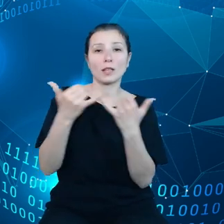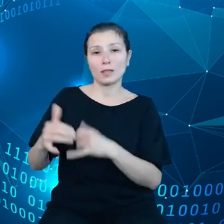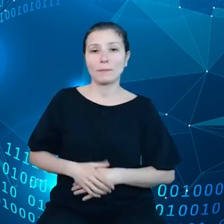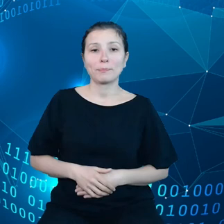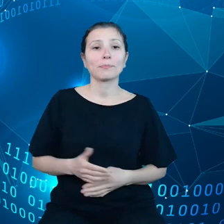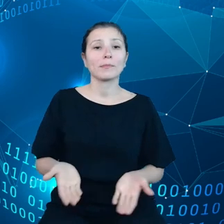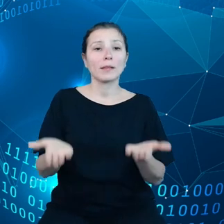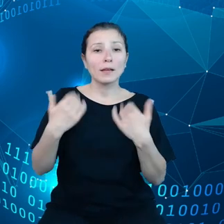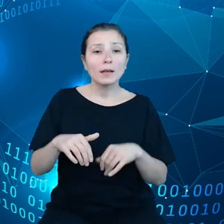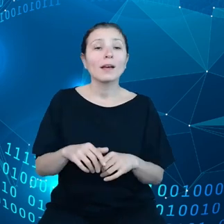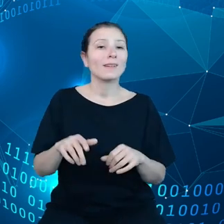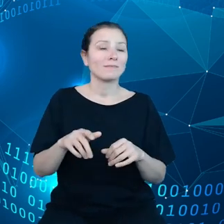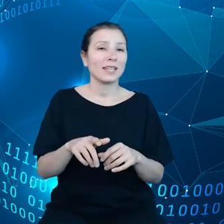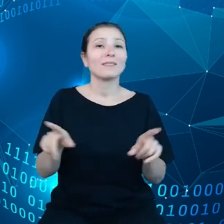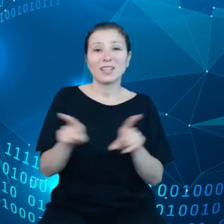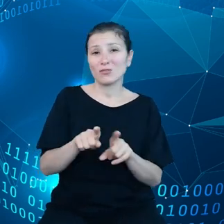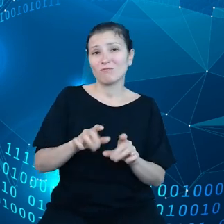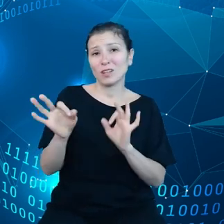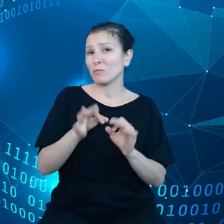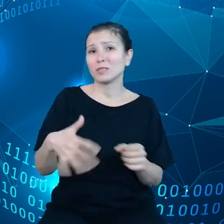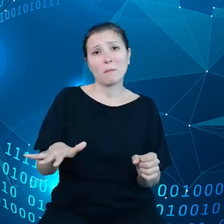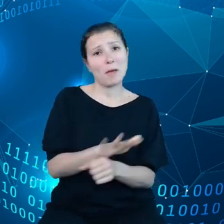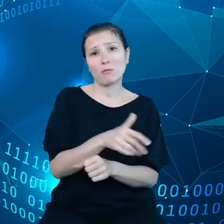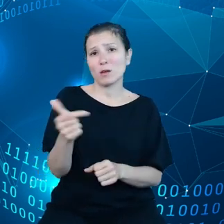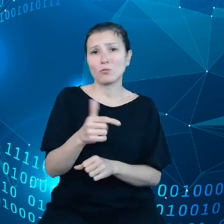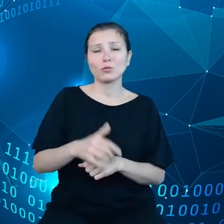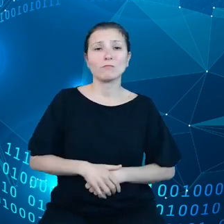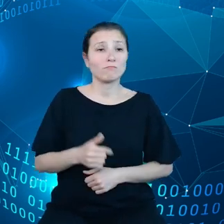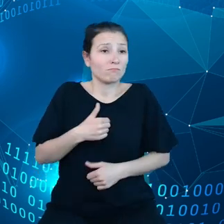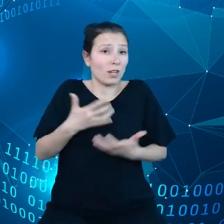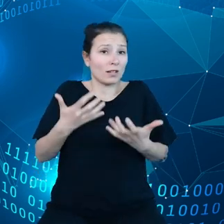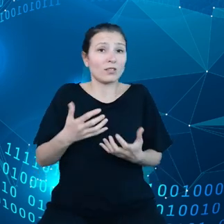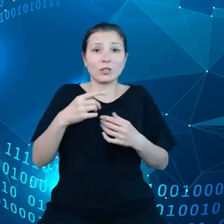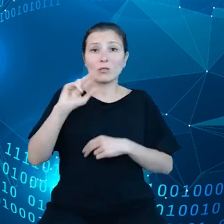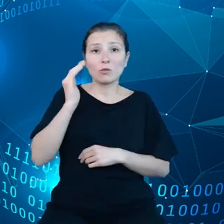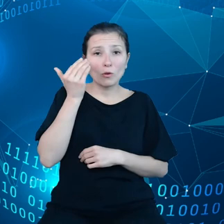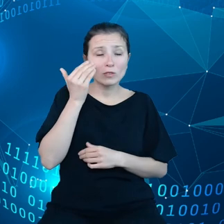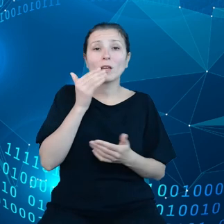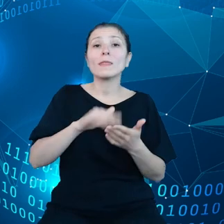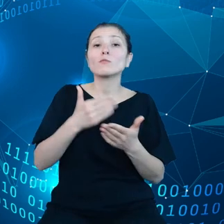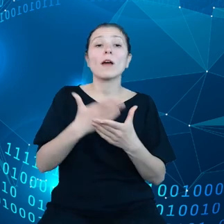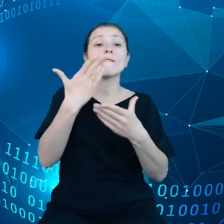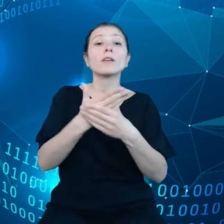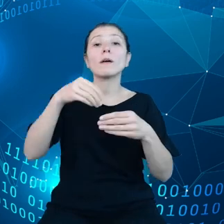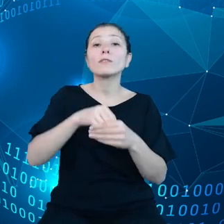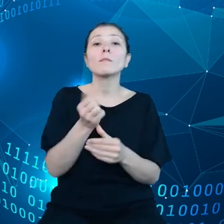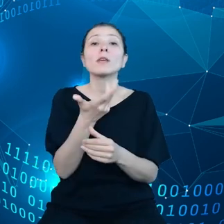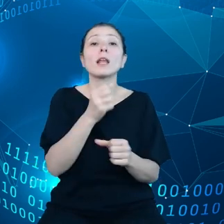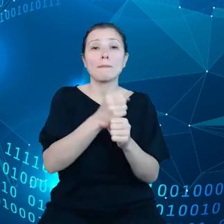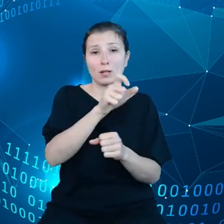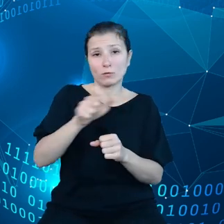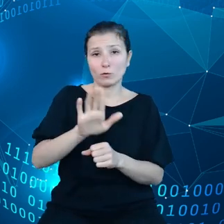informacja musi być pełna. Chcę się dowiedzieć na przykład, ile osób pracuje w tej firmie. Jednym z dwóch